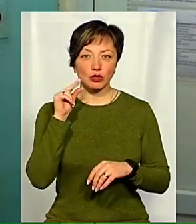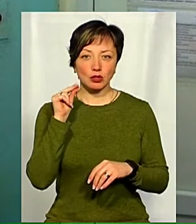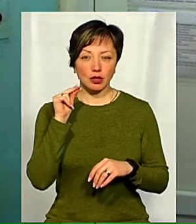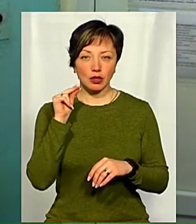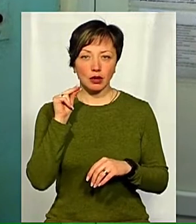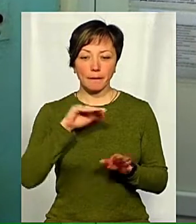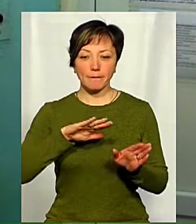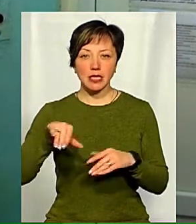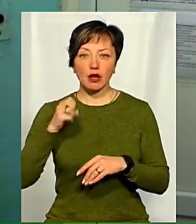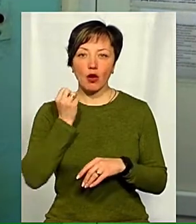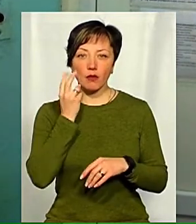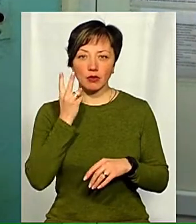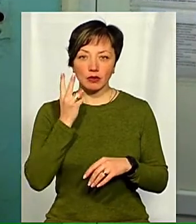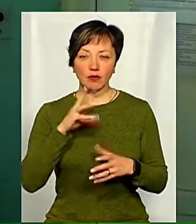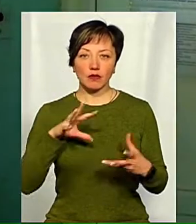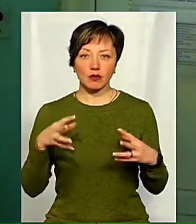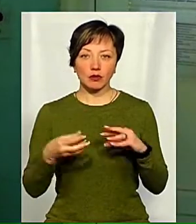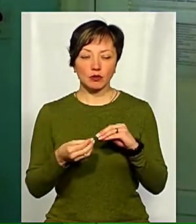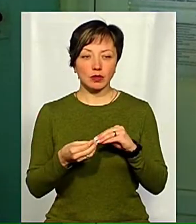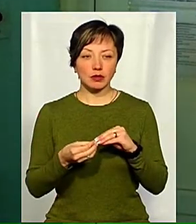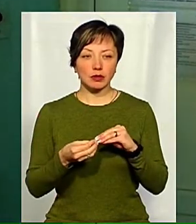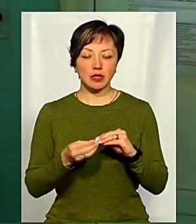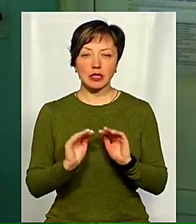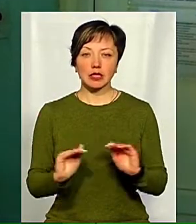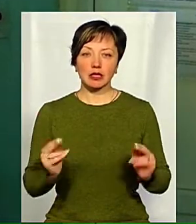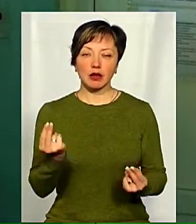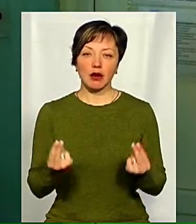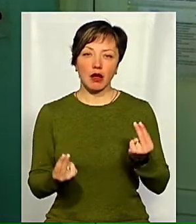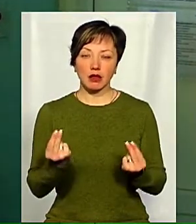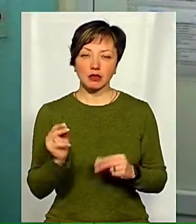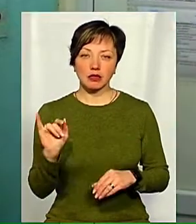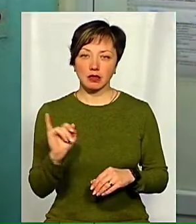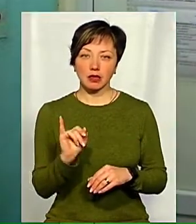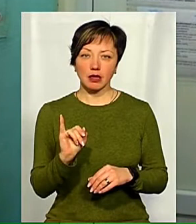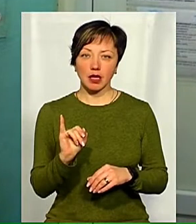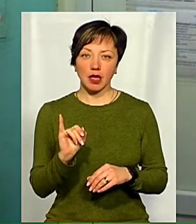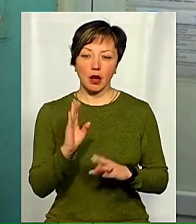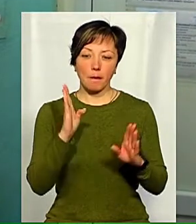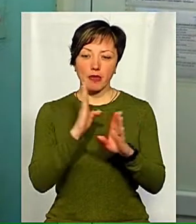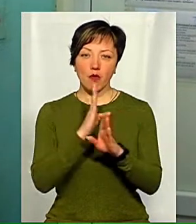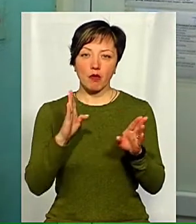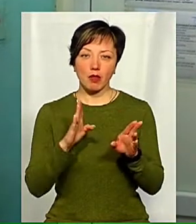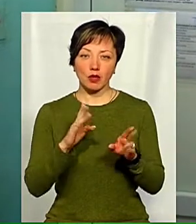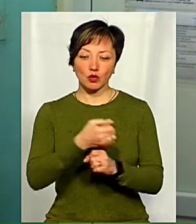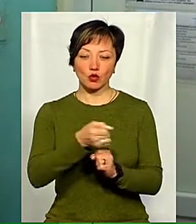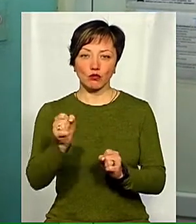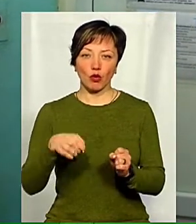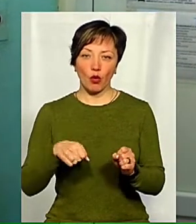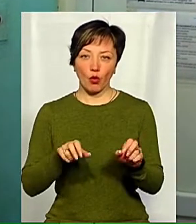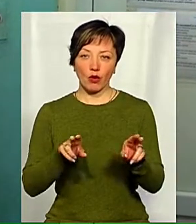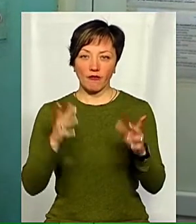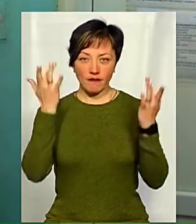десь після обіду. Внаслідок діти гралися і пневматичною зброєю